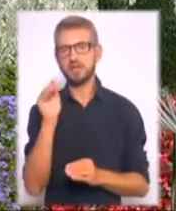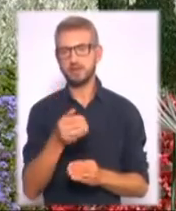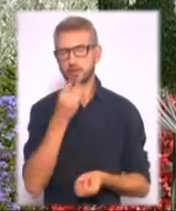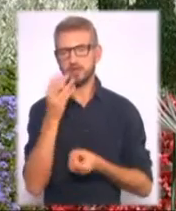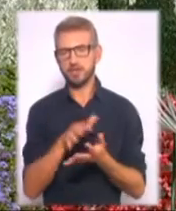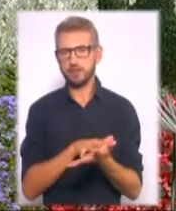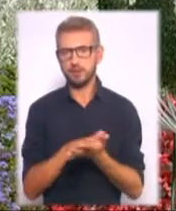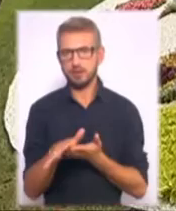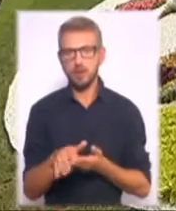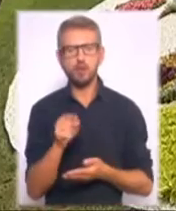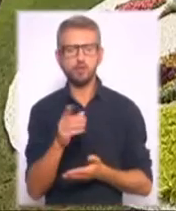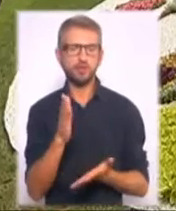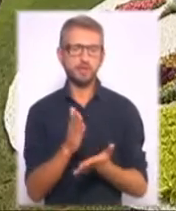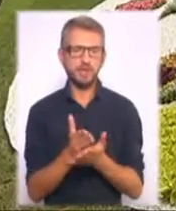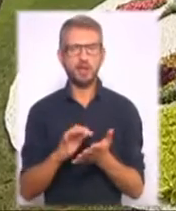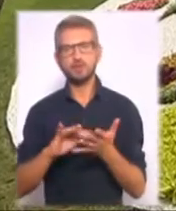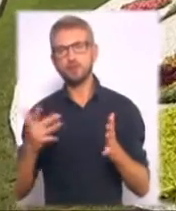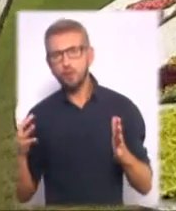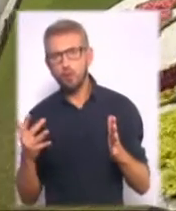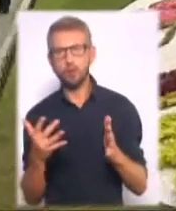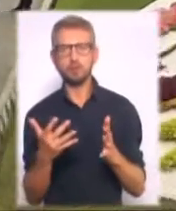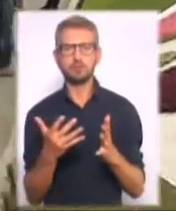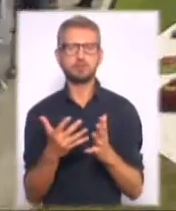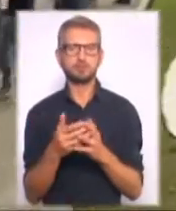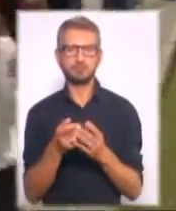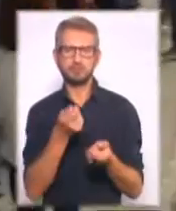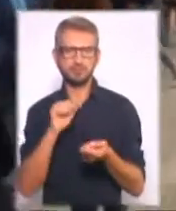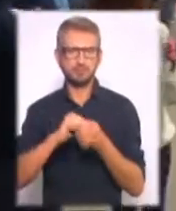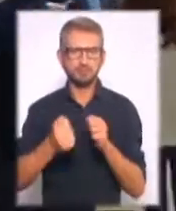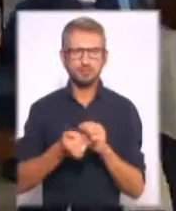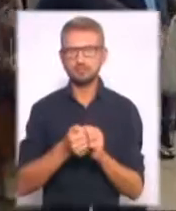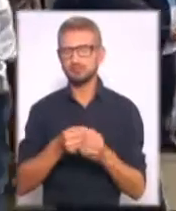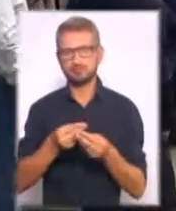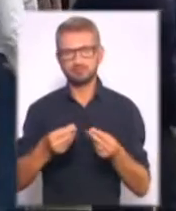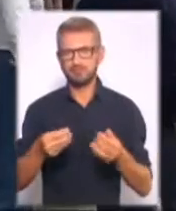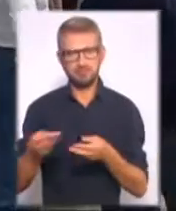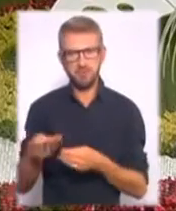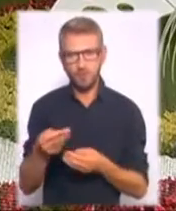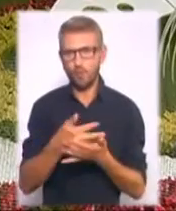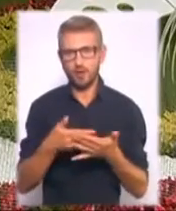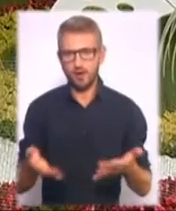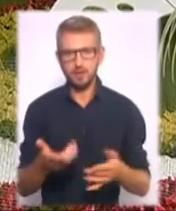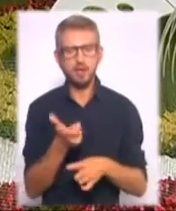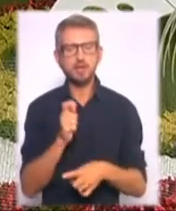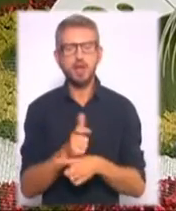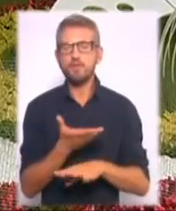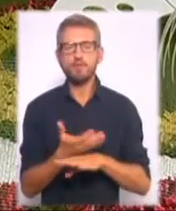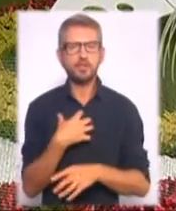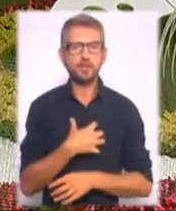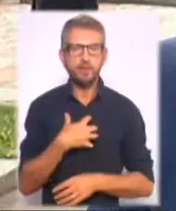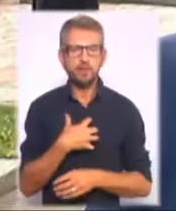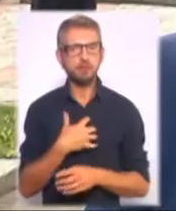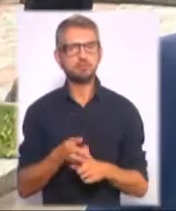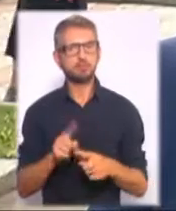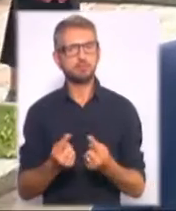матеріалів. Тут і скло, і метал, декоративна мульча, мармурова крихта, гранітна відсипка та пісок. Та найважливіша – клопітка праця архітекторів.